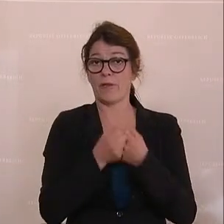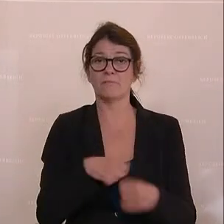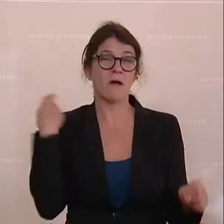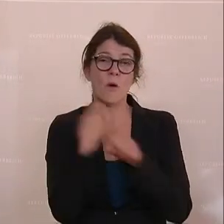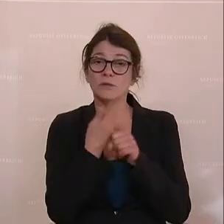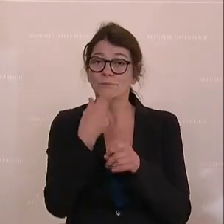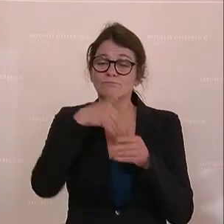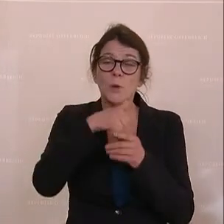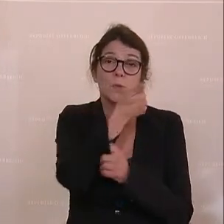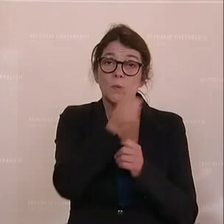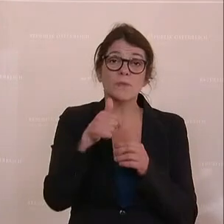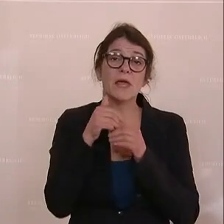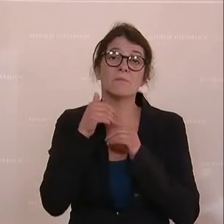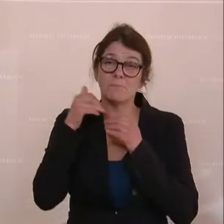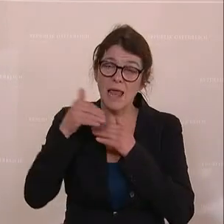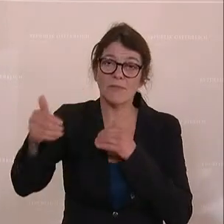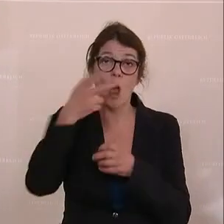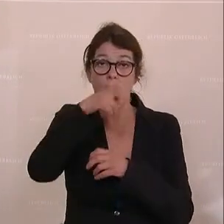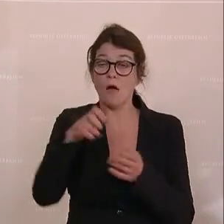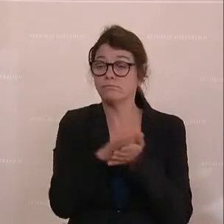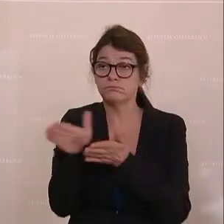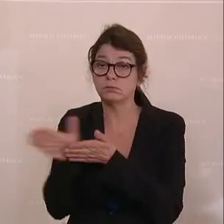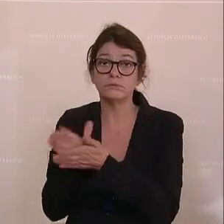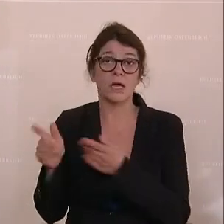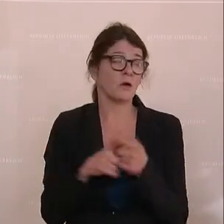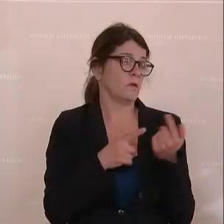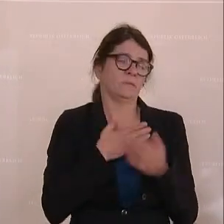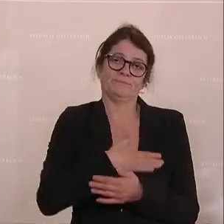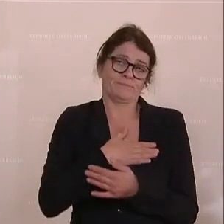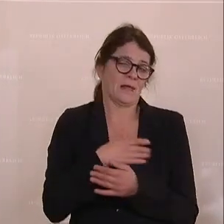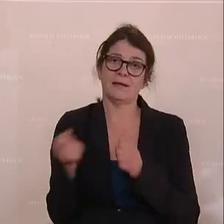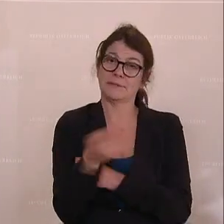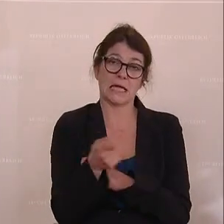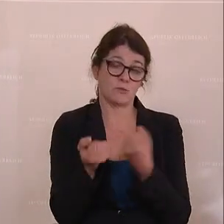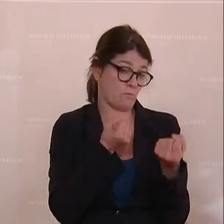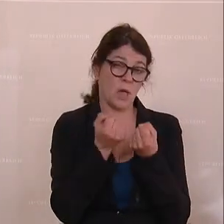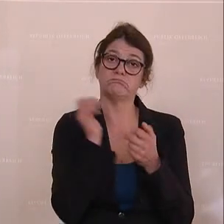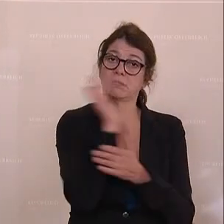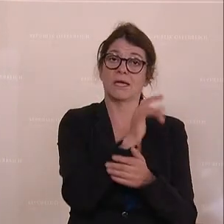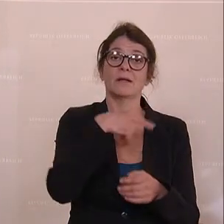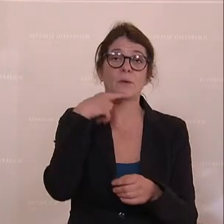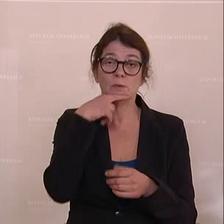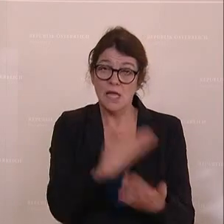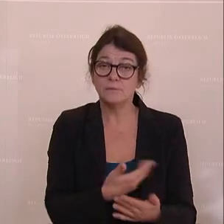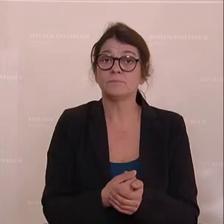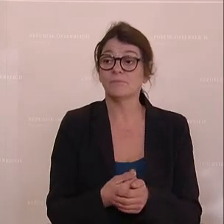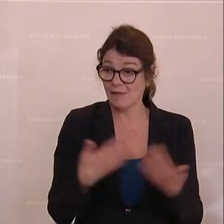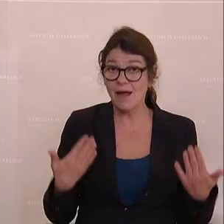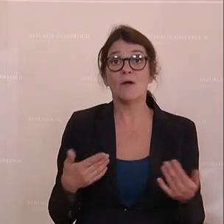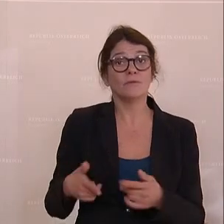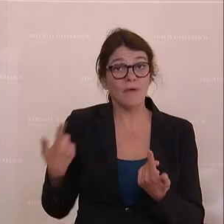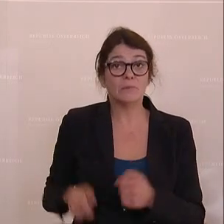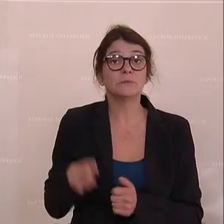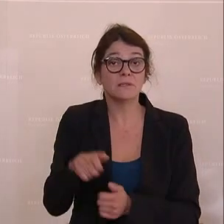100 Milliarden Euro und B, die unsägliche Sanktionspolitik Richtung Russland. Und das zahlen unter